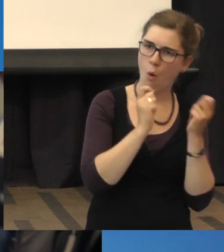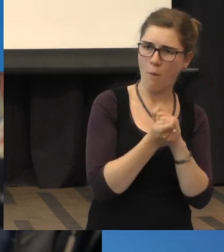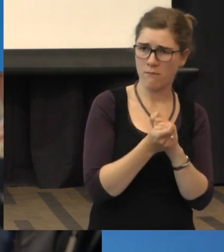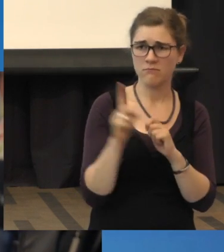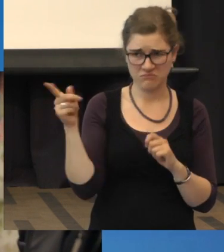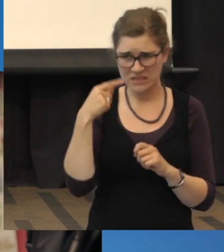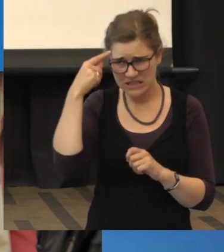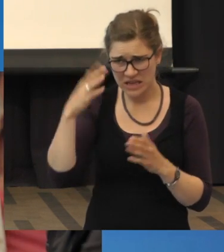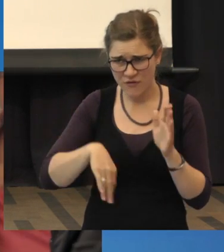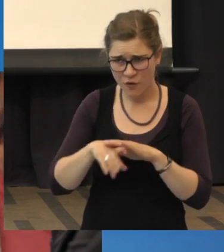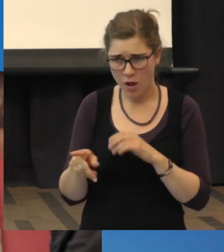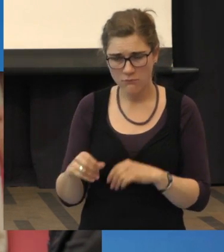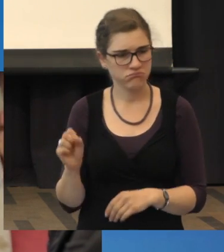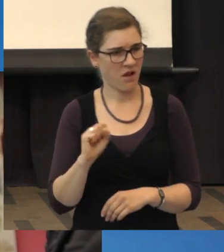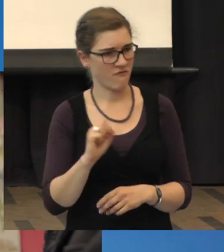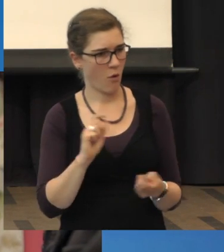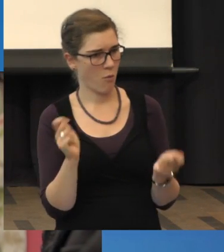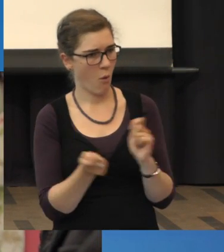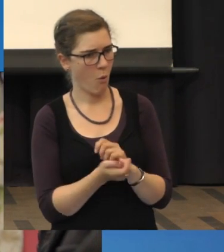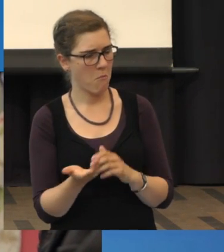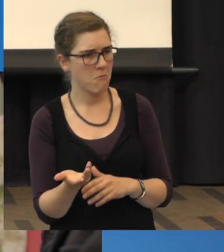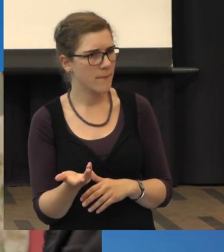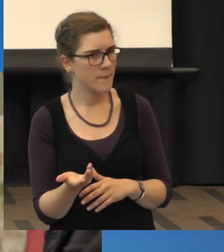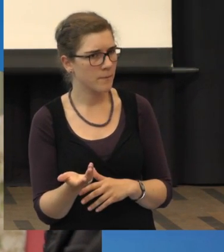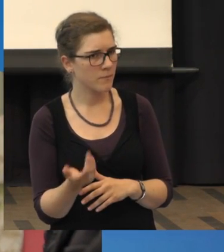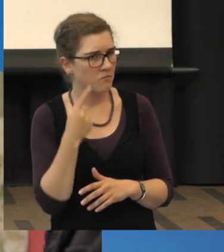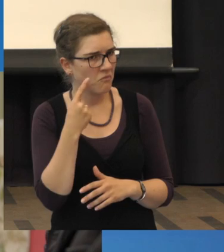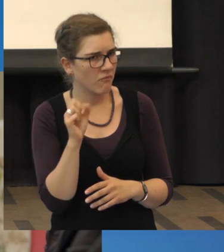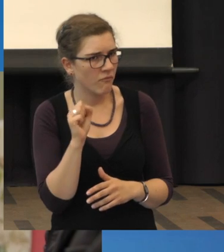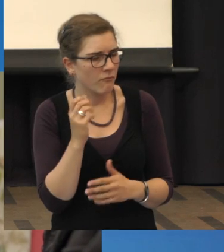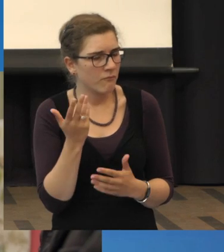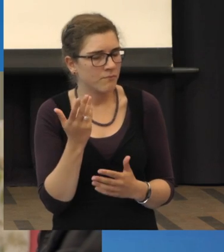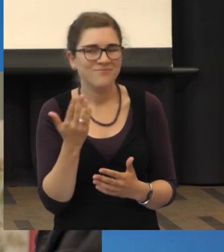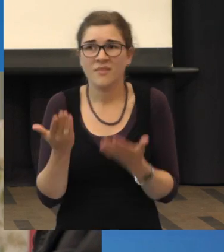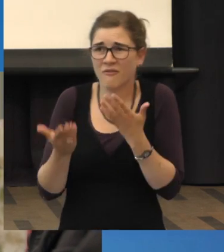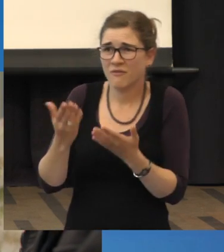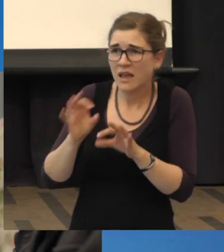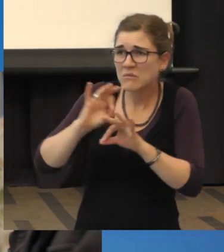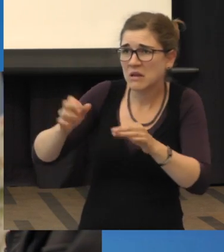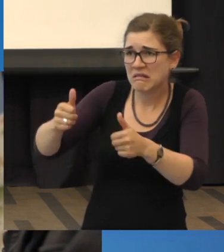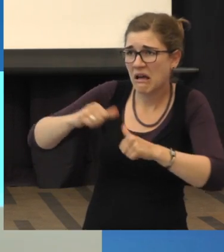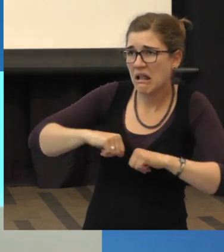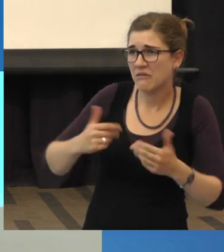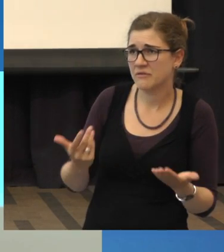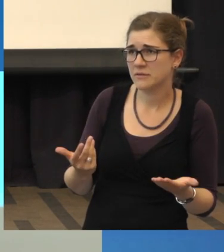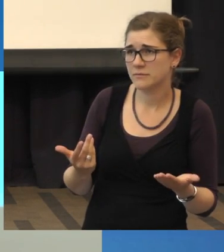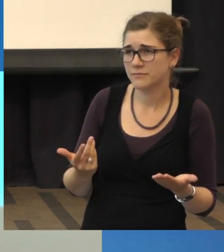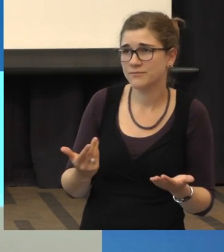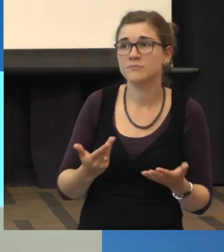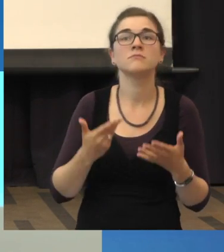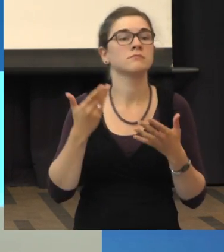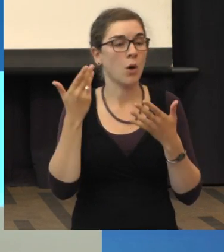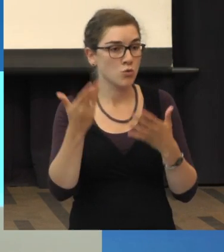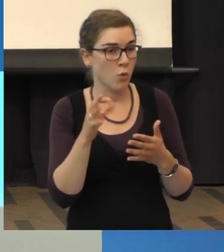Warum wollen Sie umsteigen? Ja, weil vielleicht hilft das besser. Wenn das Lucentis